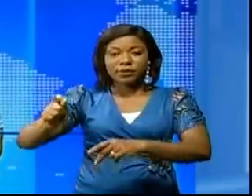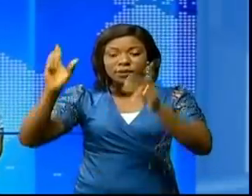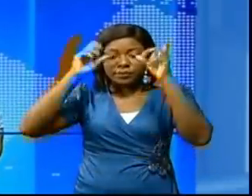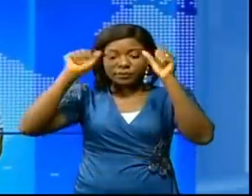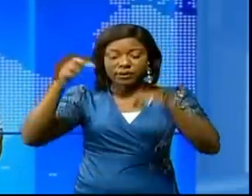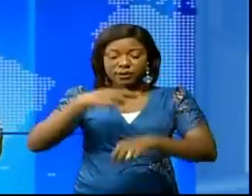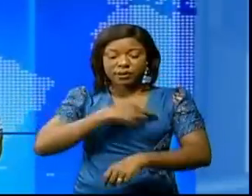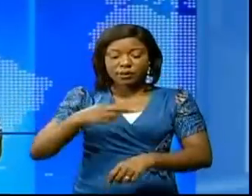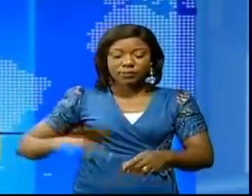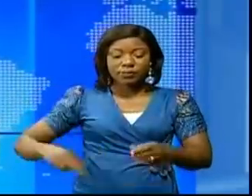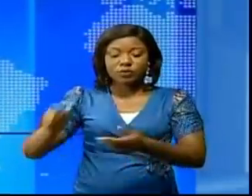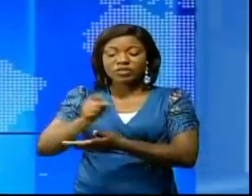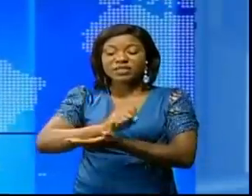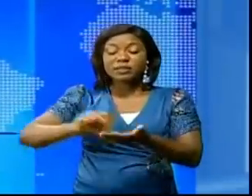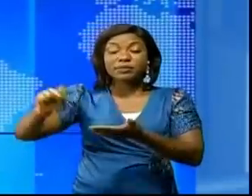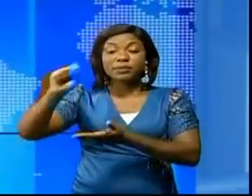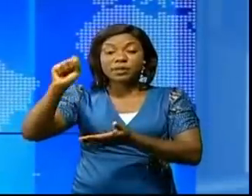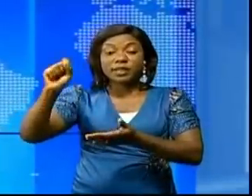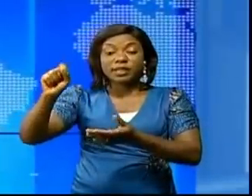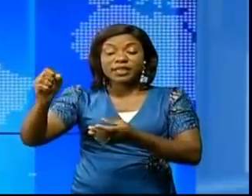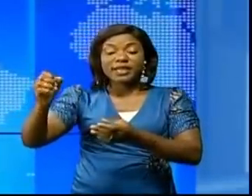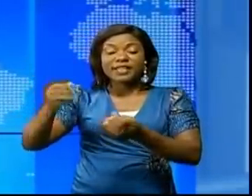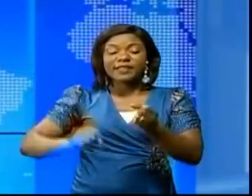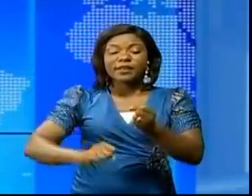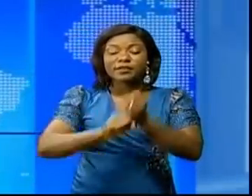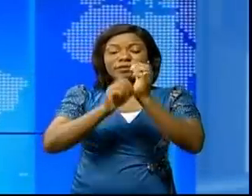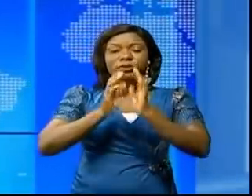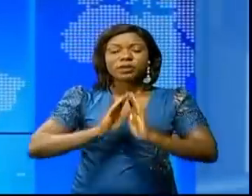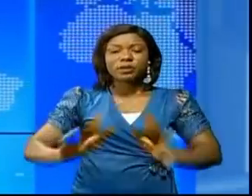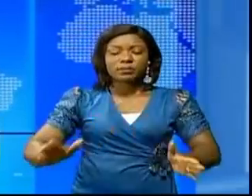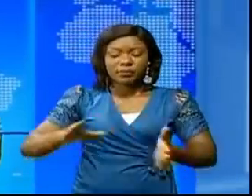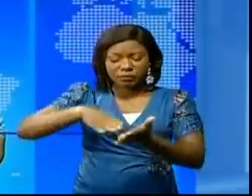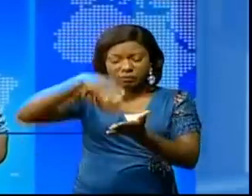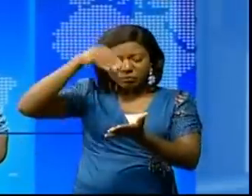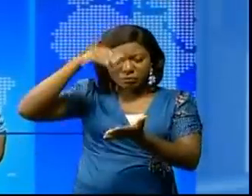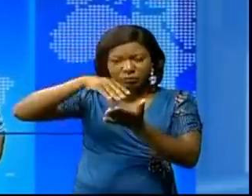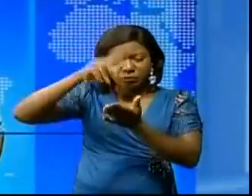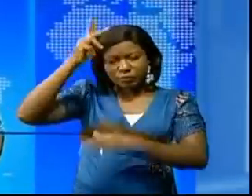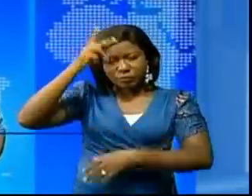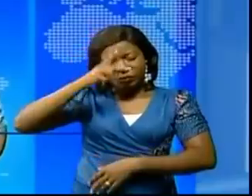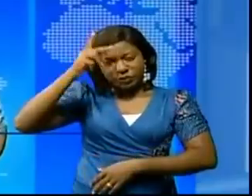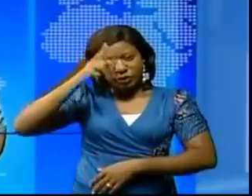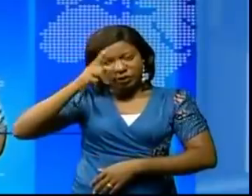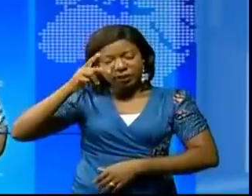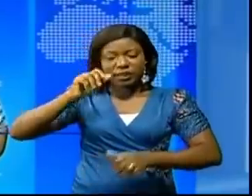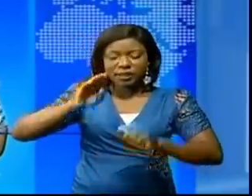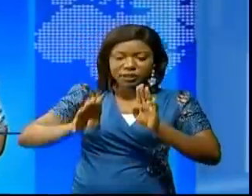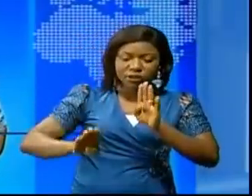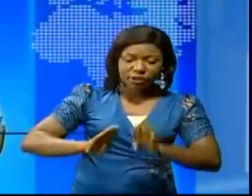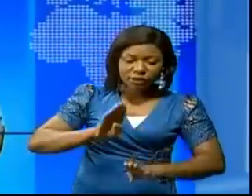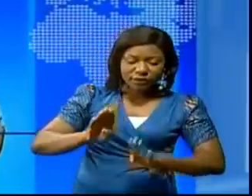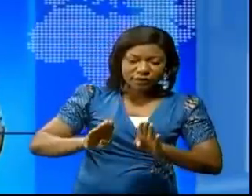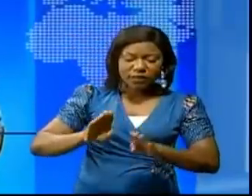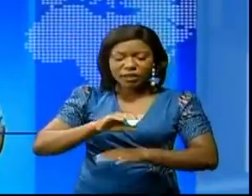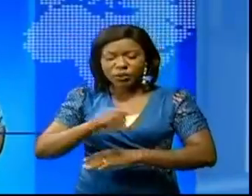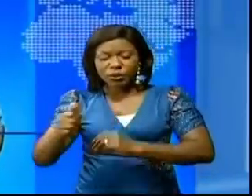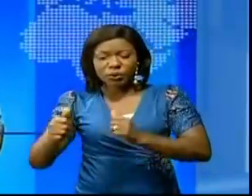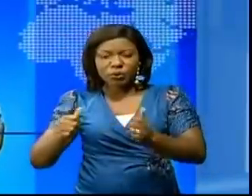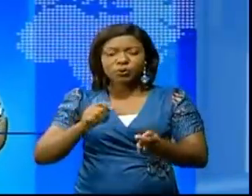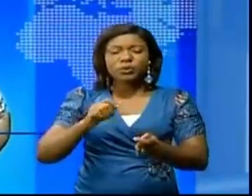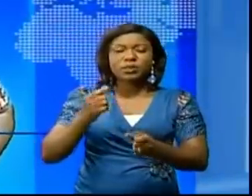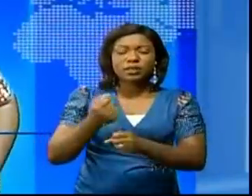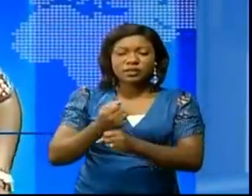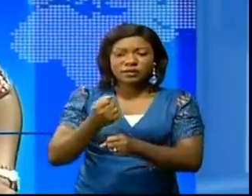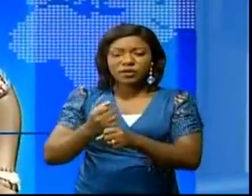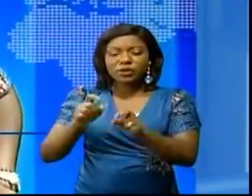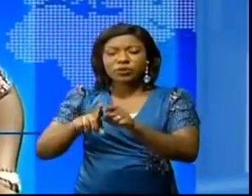séminaire de renforcement des capacités sur leurs rapports scientifiques, politiques et autres domaines. En ce deuxième jour,